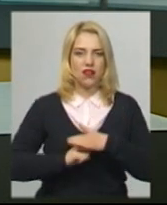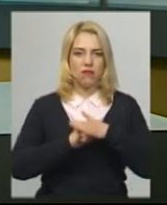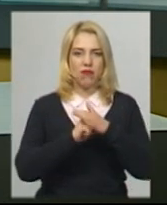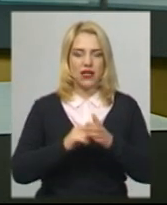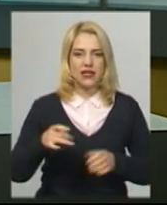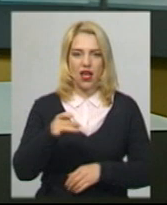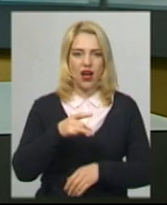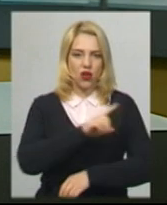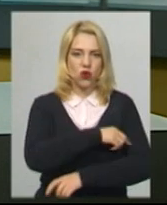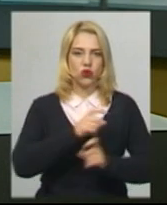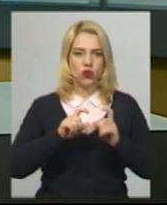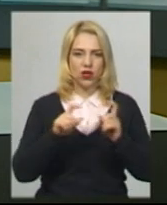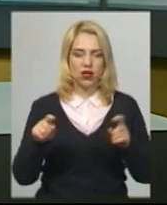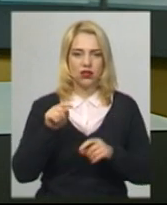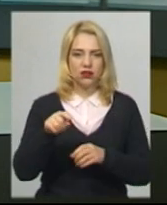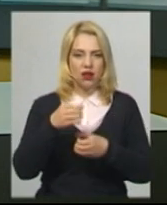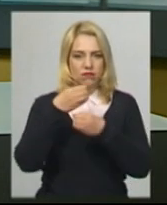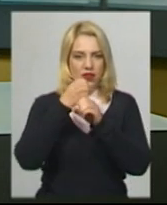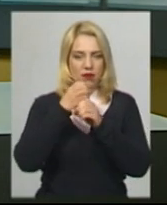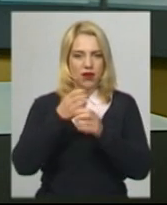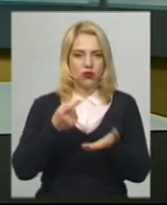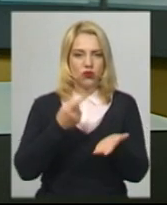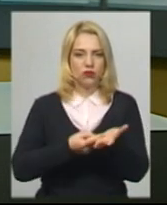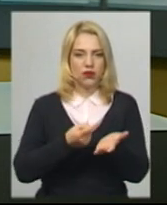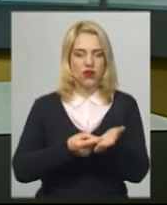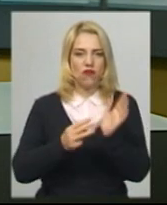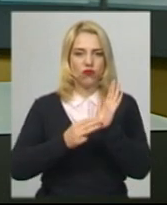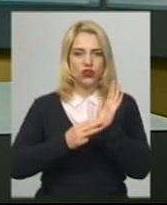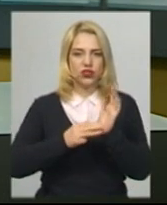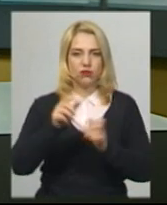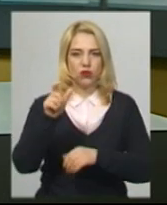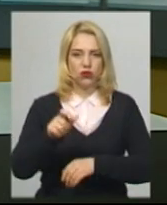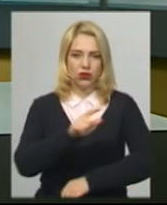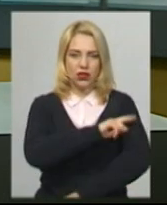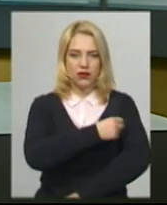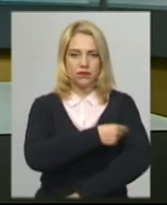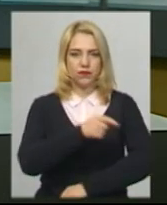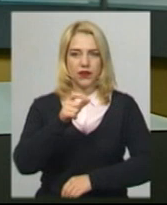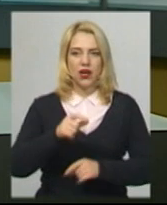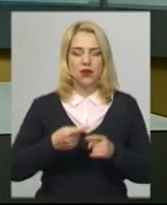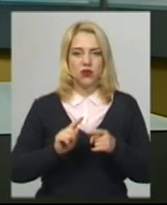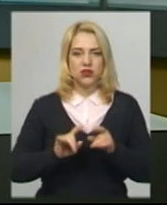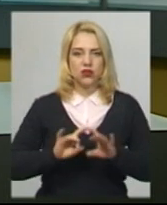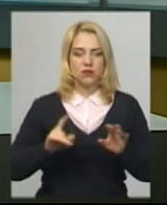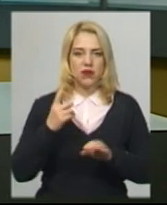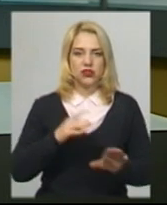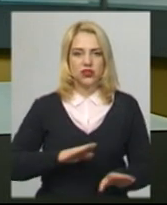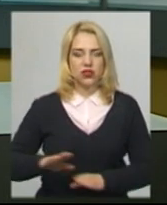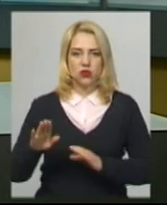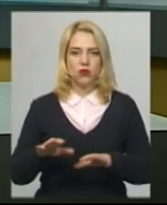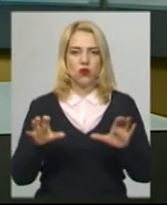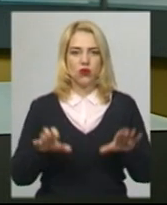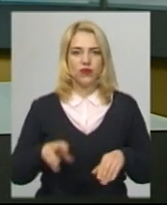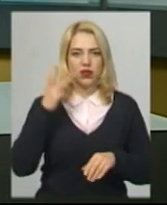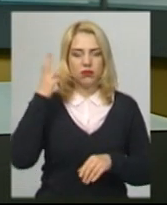коронавірусну інфекцію виявили та лабораторно підтвердили у восьми медиків. Про це сьогодні на брифінгу розповів перший заступник голови